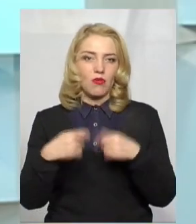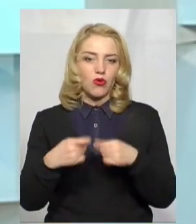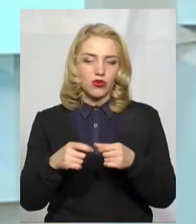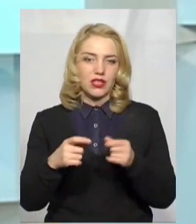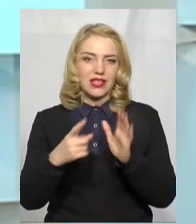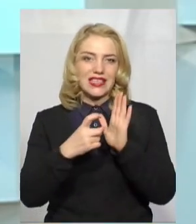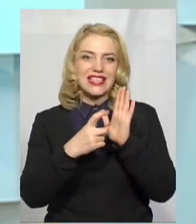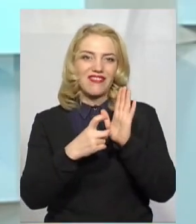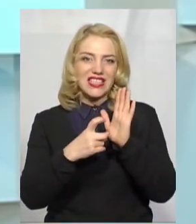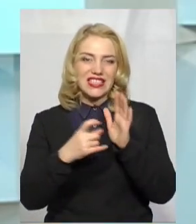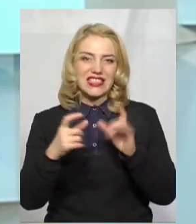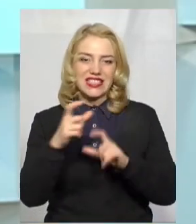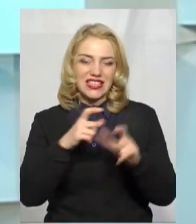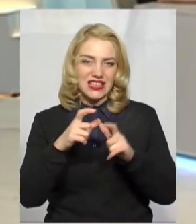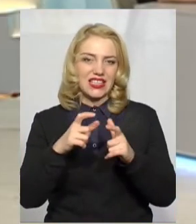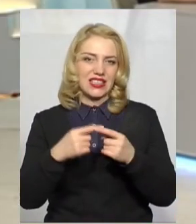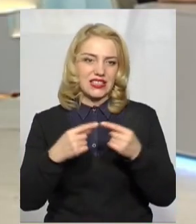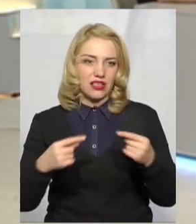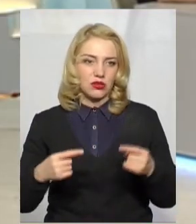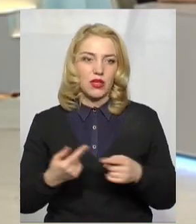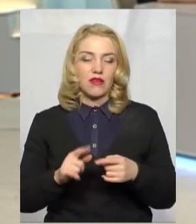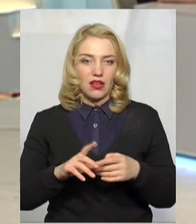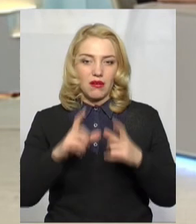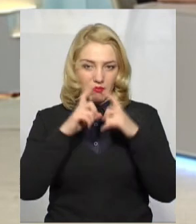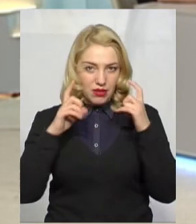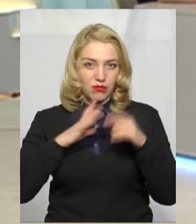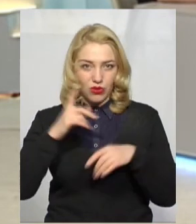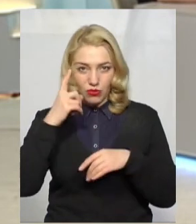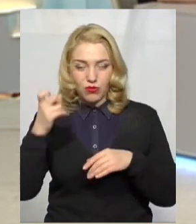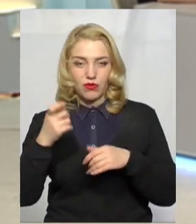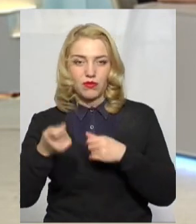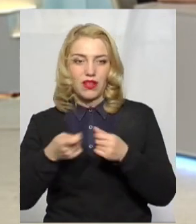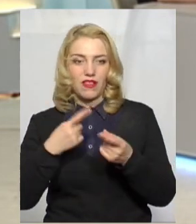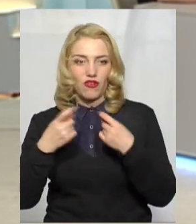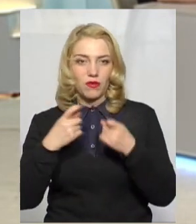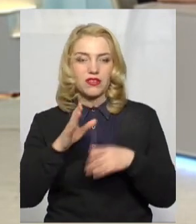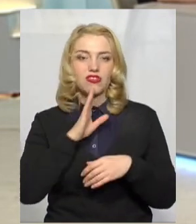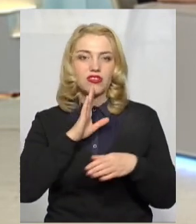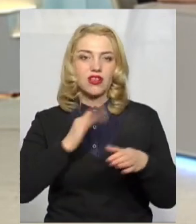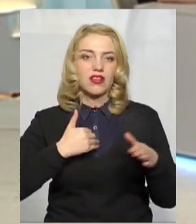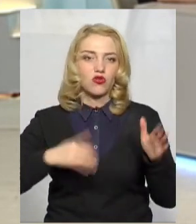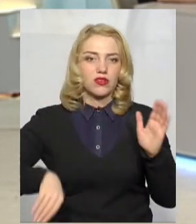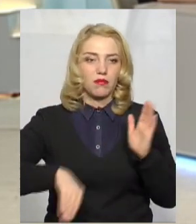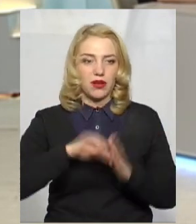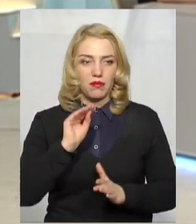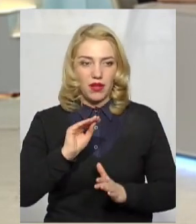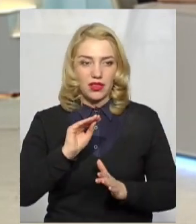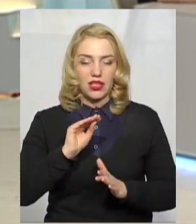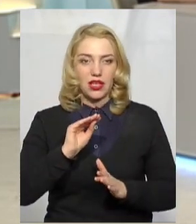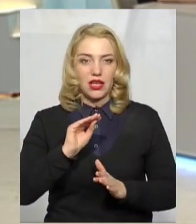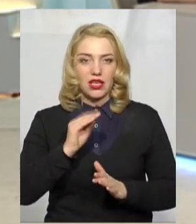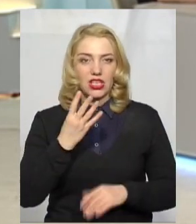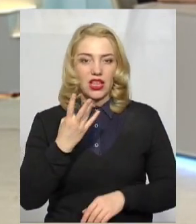різних засобів. речі, з продажу масок теж на сайті управління була інформація? Так, нас була, коли жінка захотіла придбати на